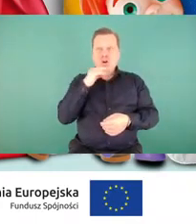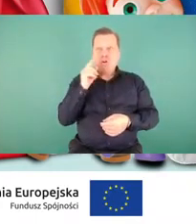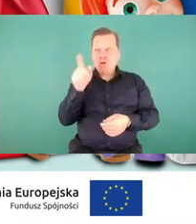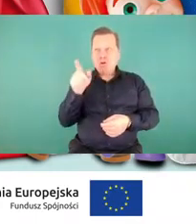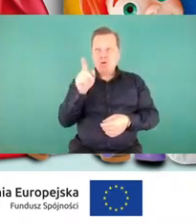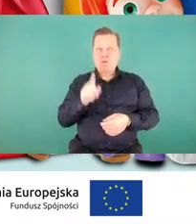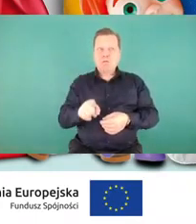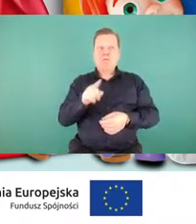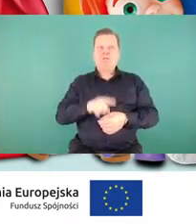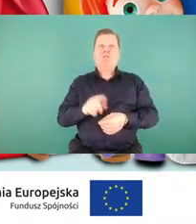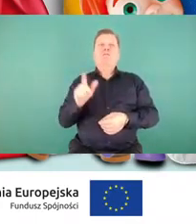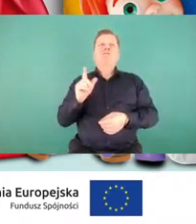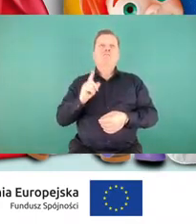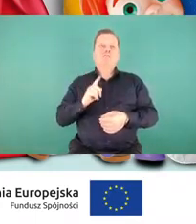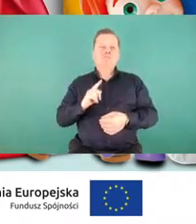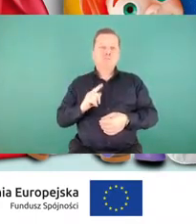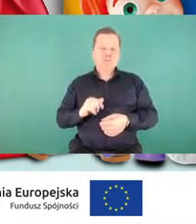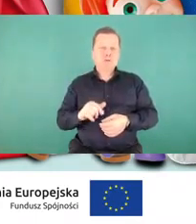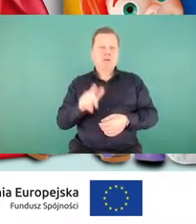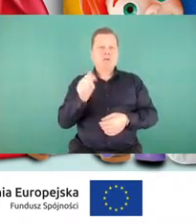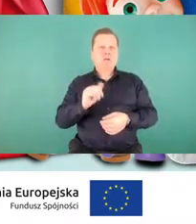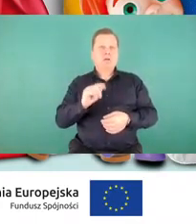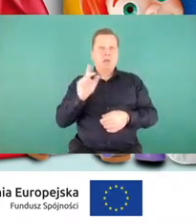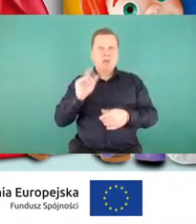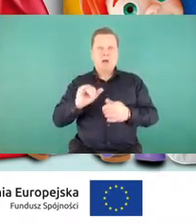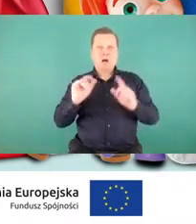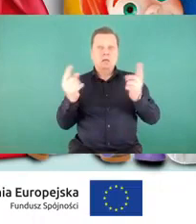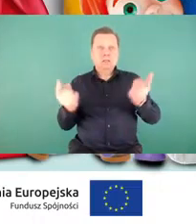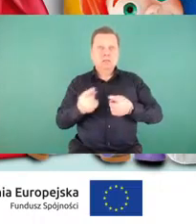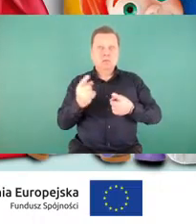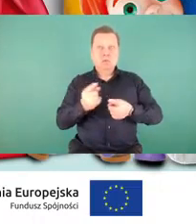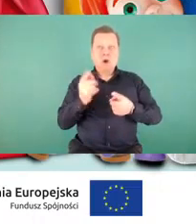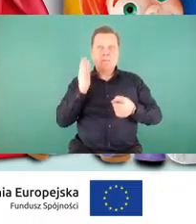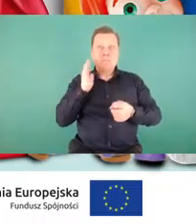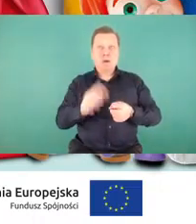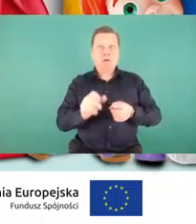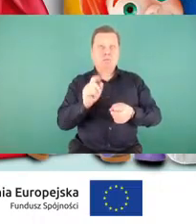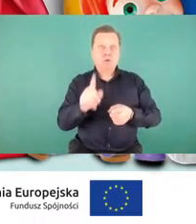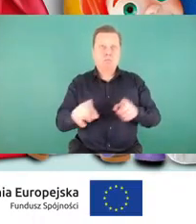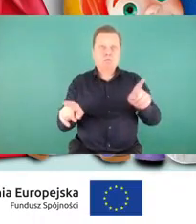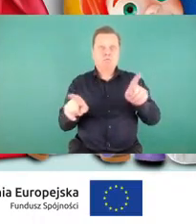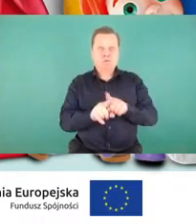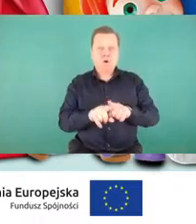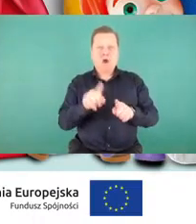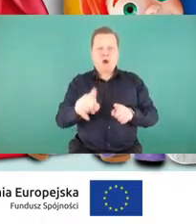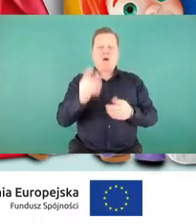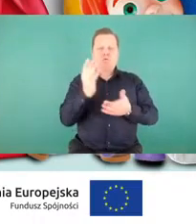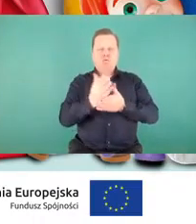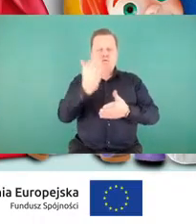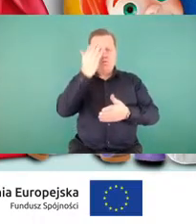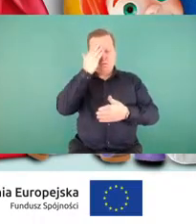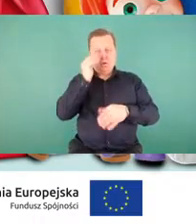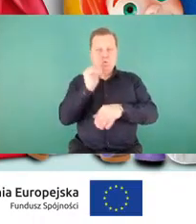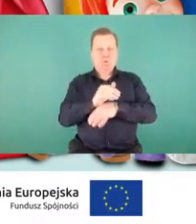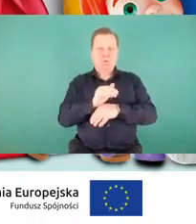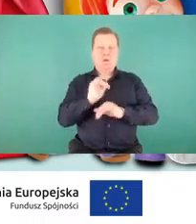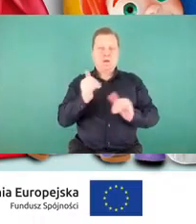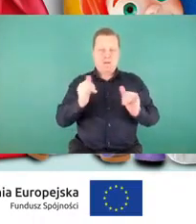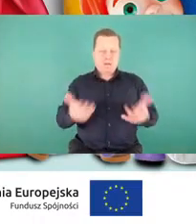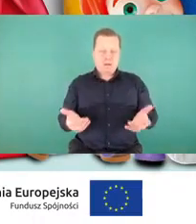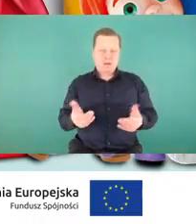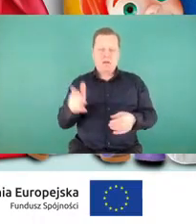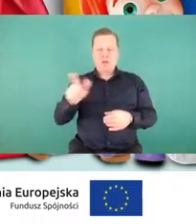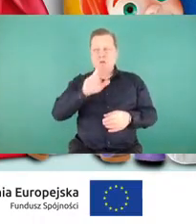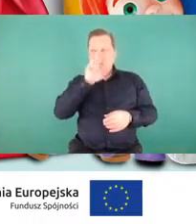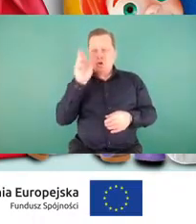to, żeby w tych naturalnych sytuacjach mogły sobie poradzić same, żeby ich rodzice mieli tą pewność,